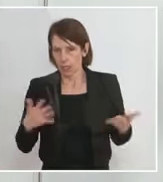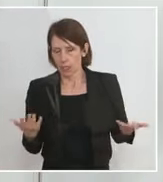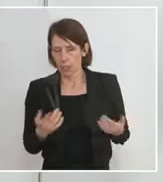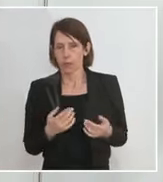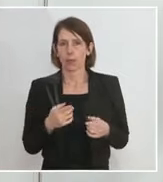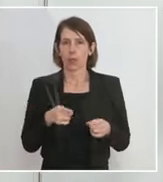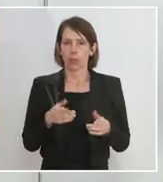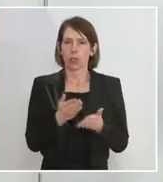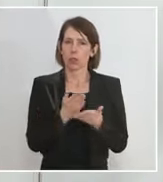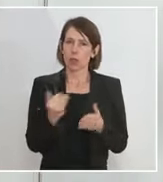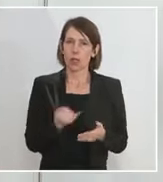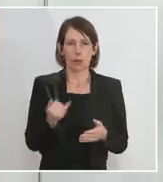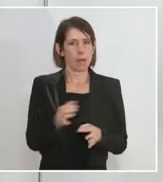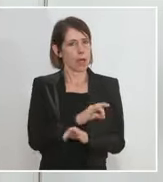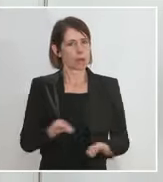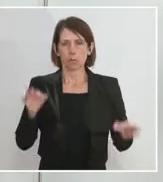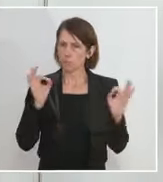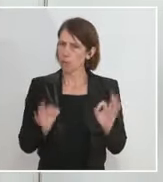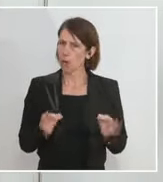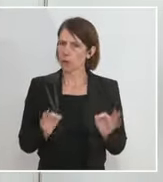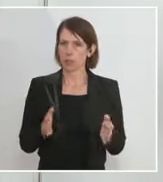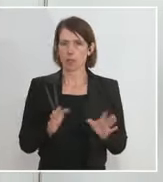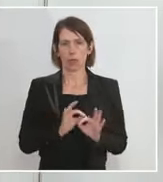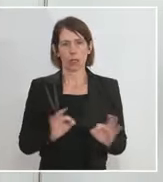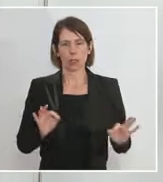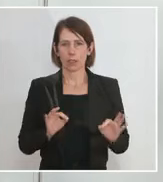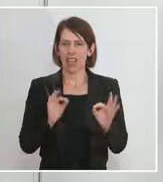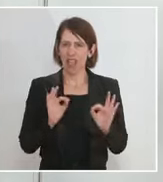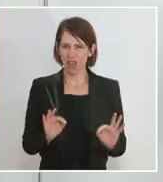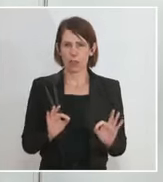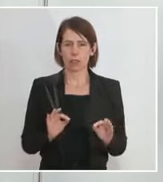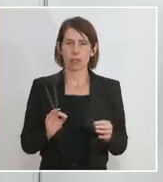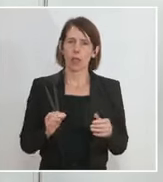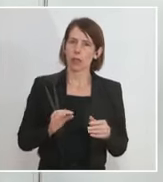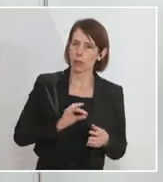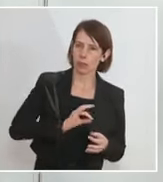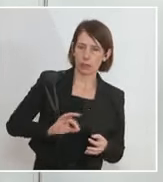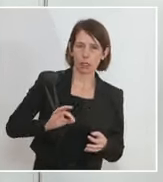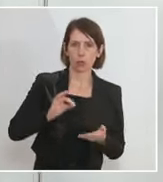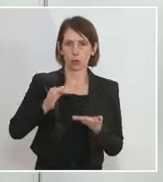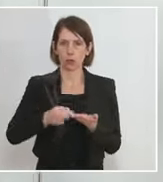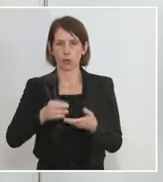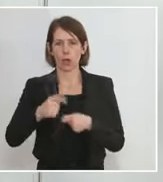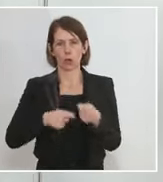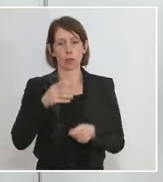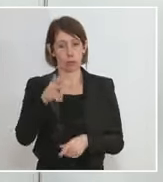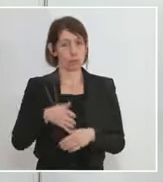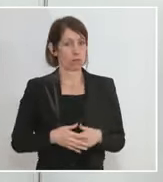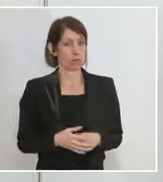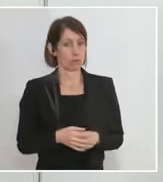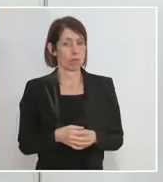hier immer schon sehr professionell und entsprechend effizient und effektiv vor Ort gearbeitet wird.